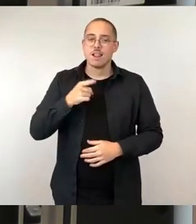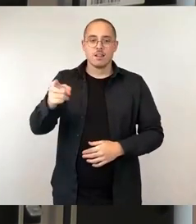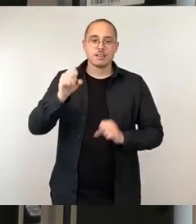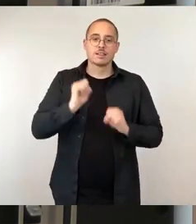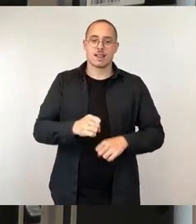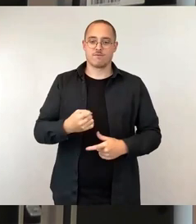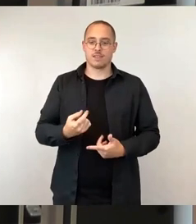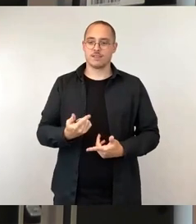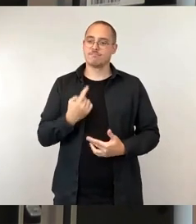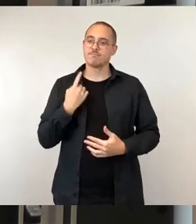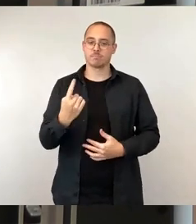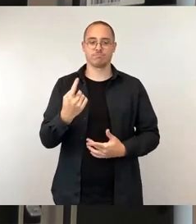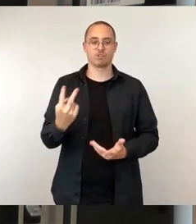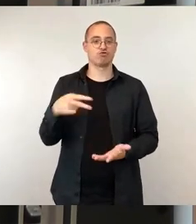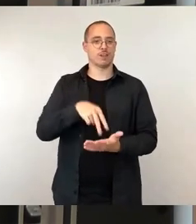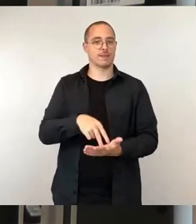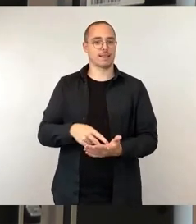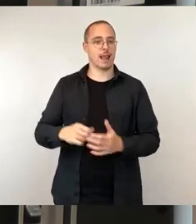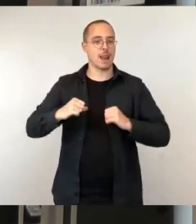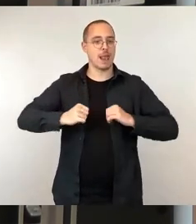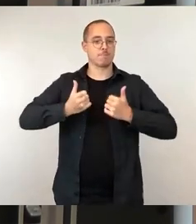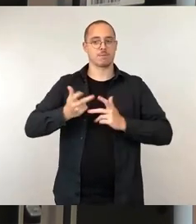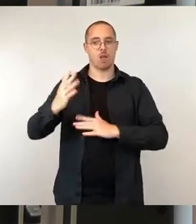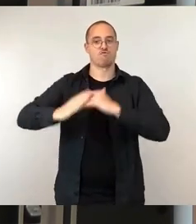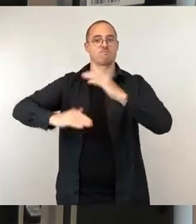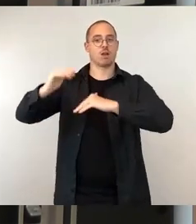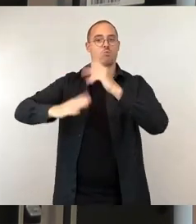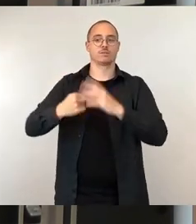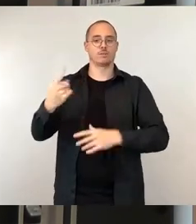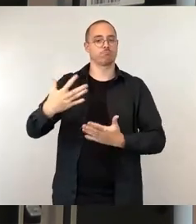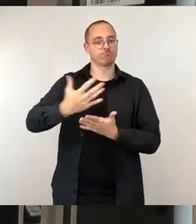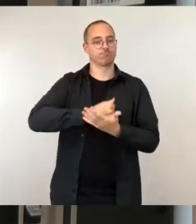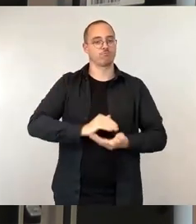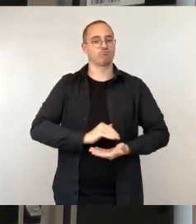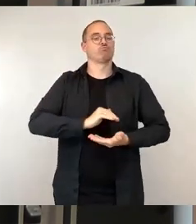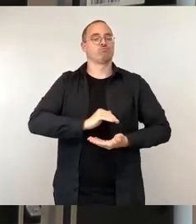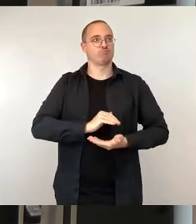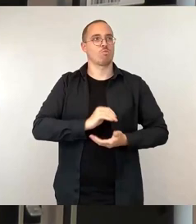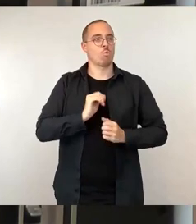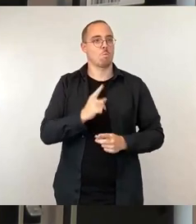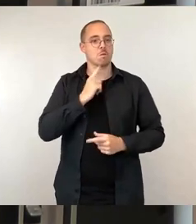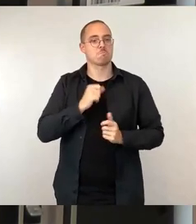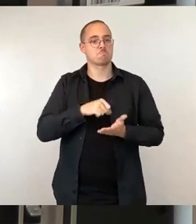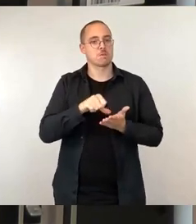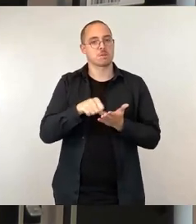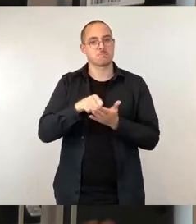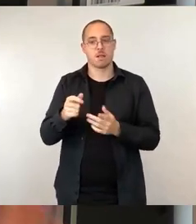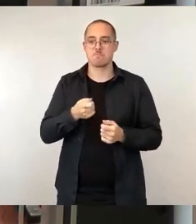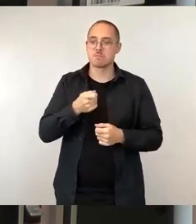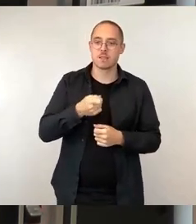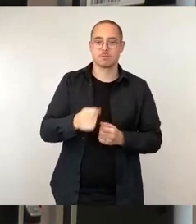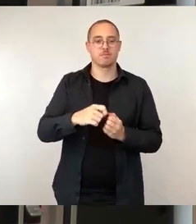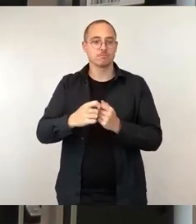mit einer eigenen Einkunft dann auch bestreiten können. Und das ist natürlich eine Aufgabe, die auch